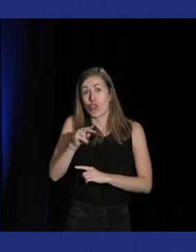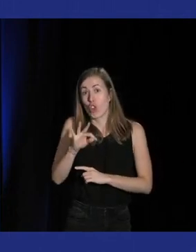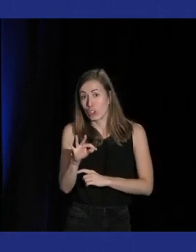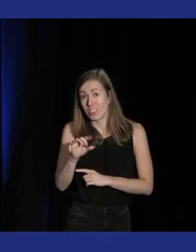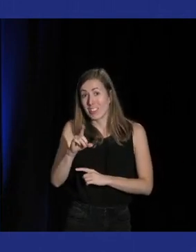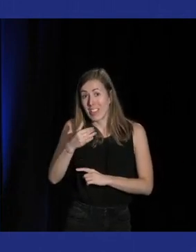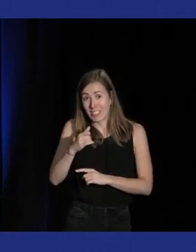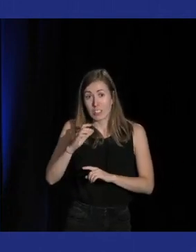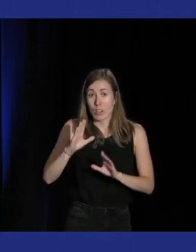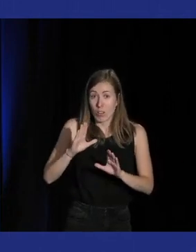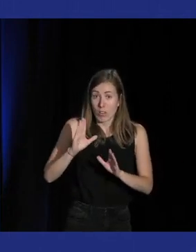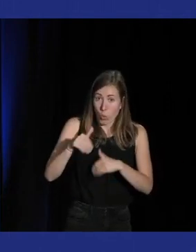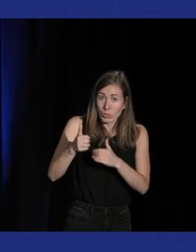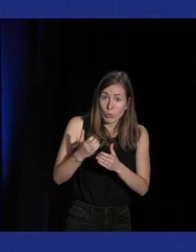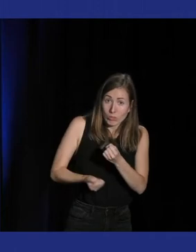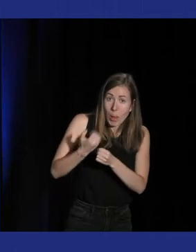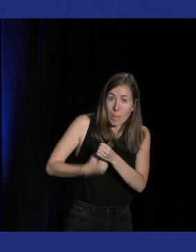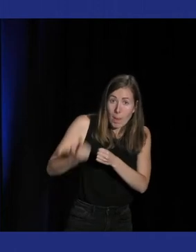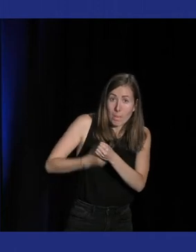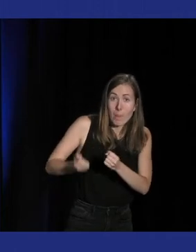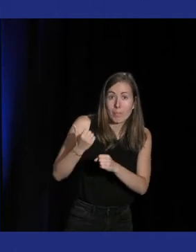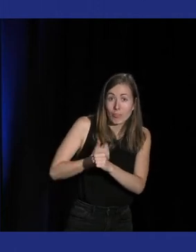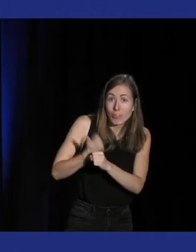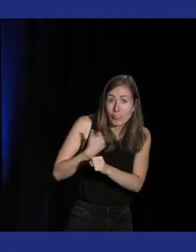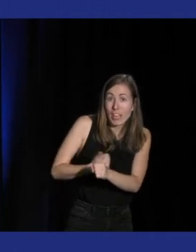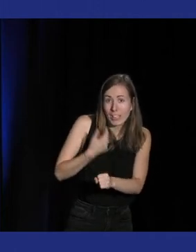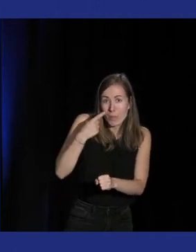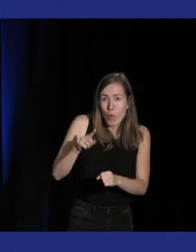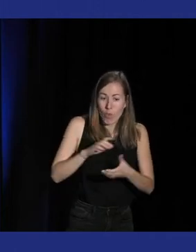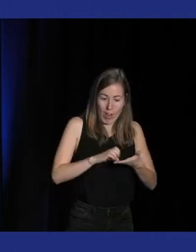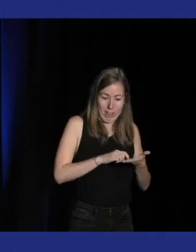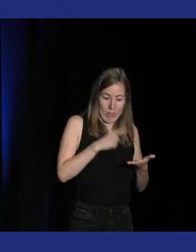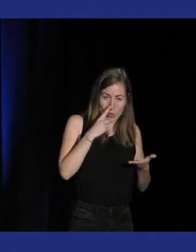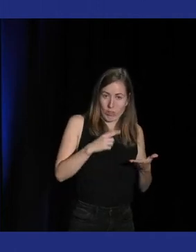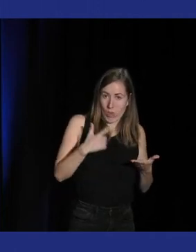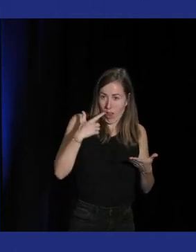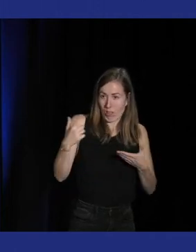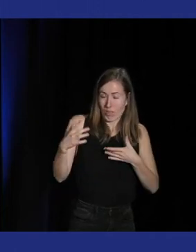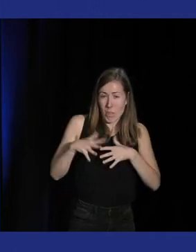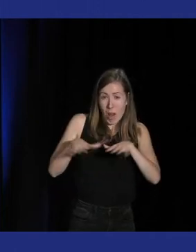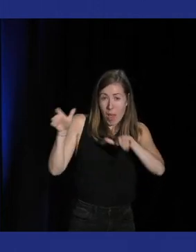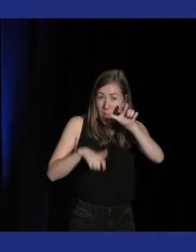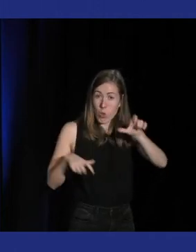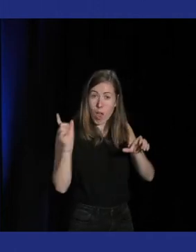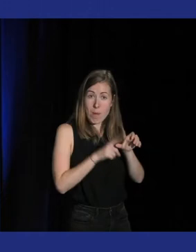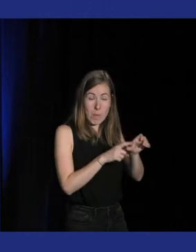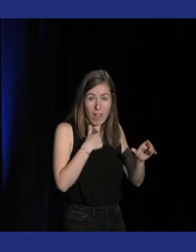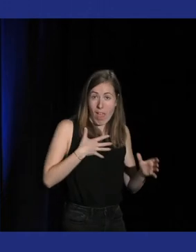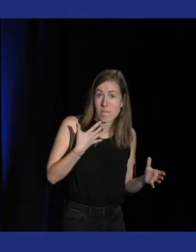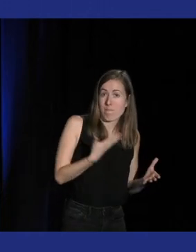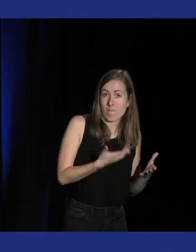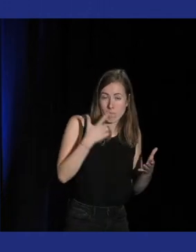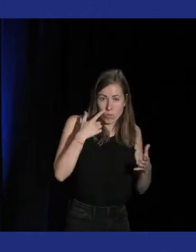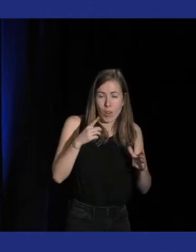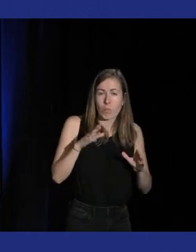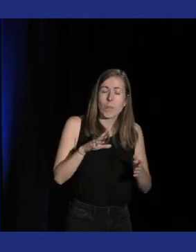tous les ans sur Wii pour continuer à faire vivre cette licence parce qu'elle est extrêmement fédératrice même si on s'éloigne